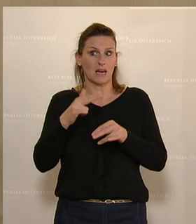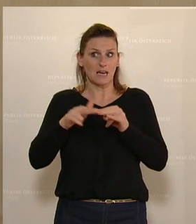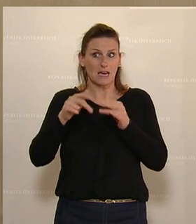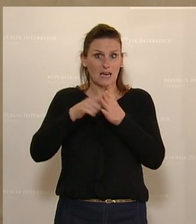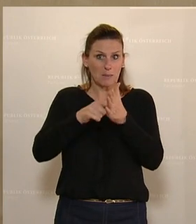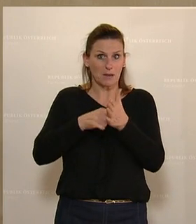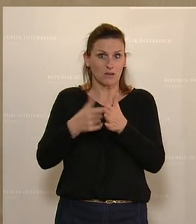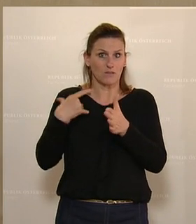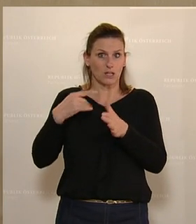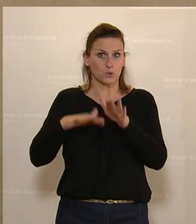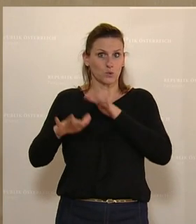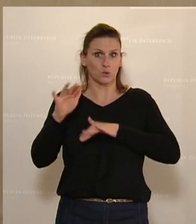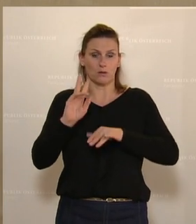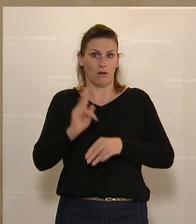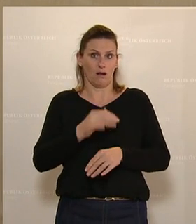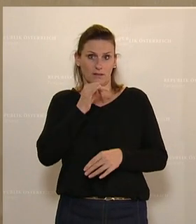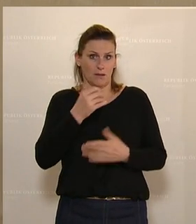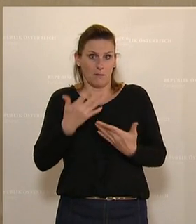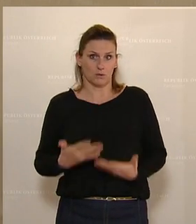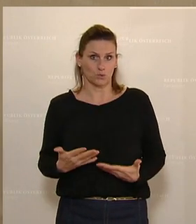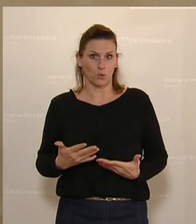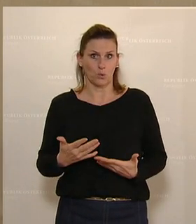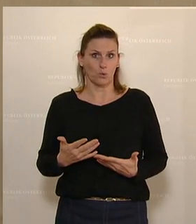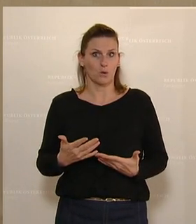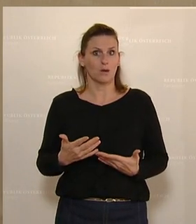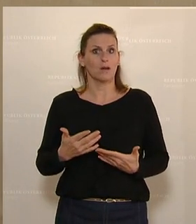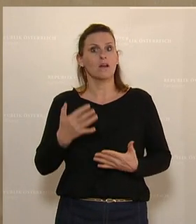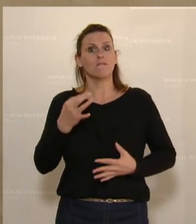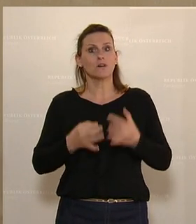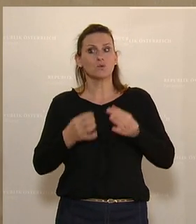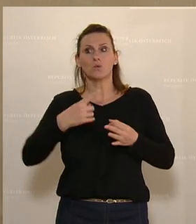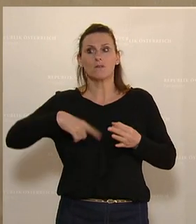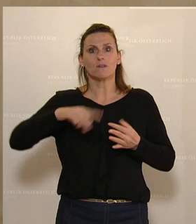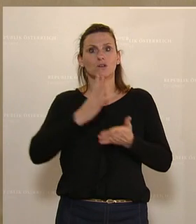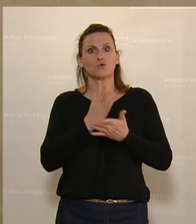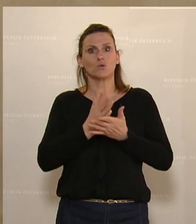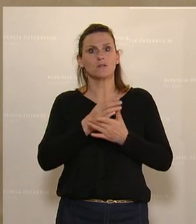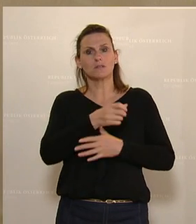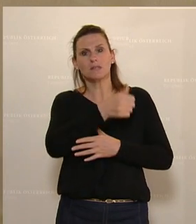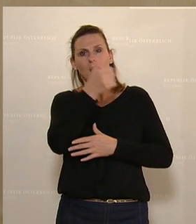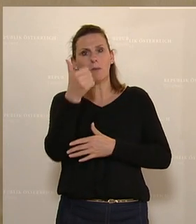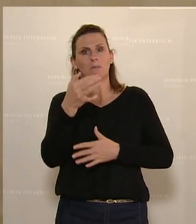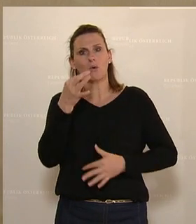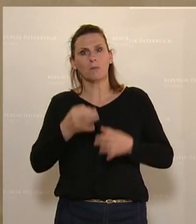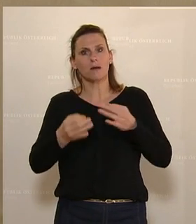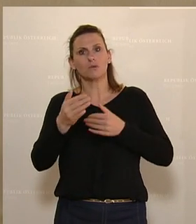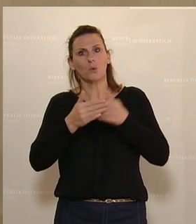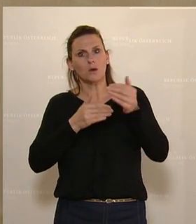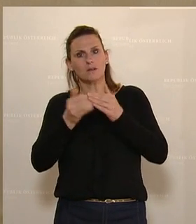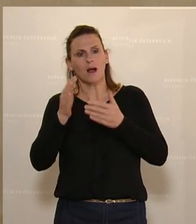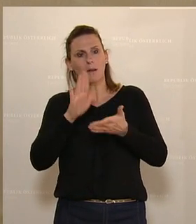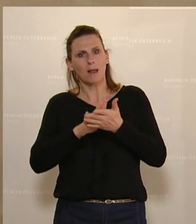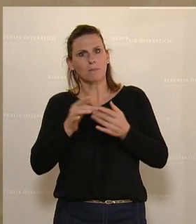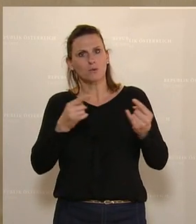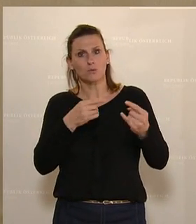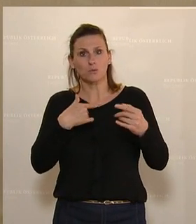das kritisieren wir als Freiheitliche, das versuchen wir seit einem Jahr ganz nüchtern zu diskutieren. Und wir werden es weitermachen, wir